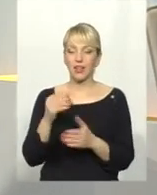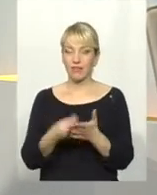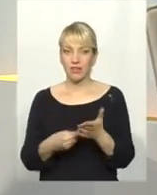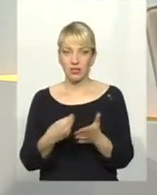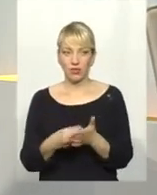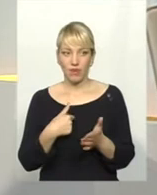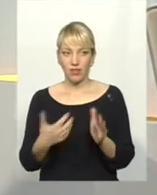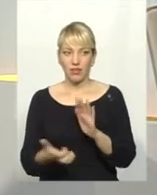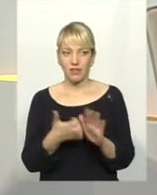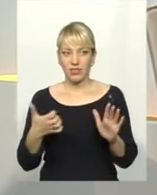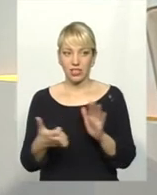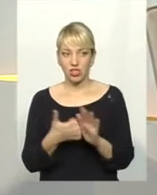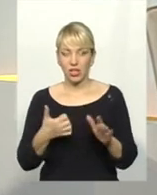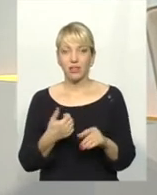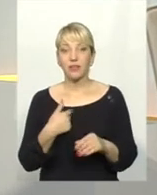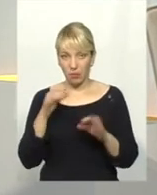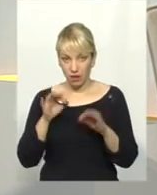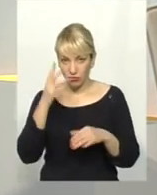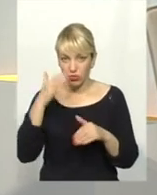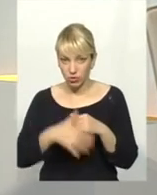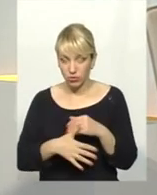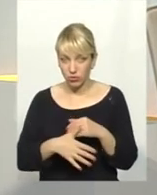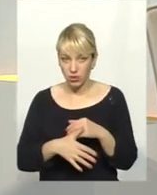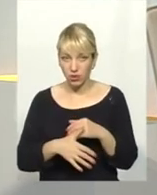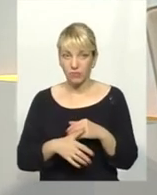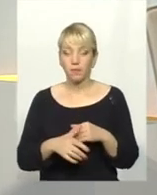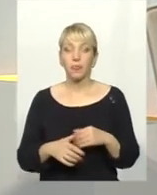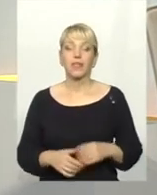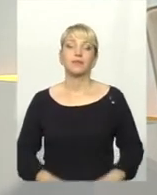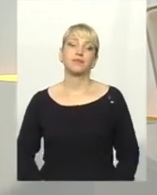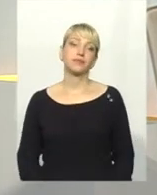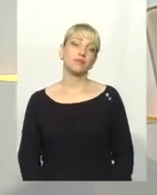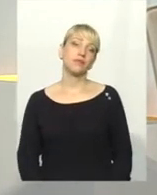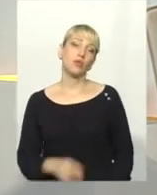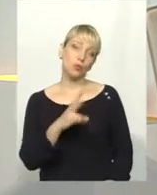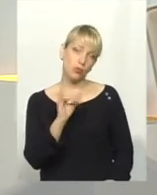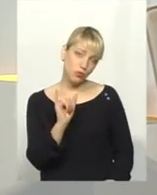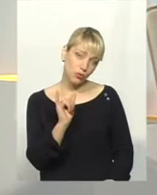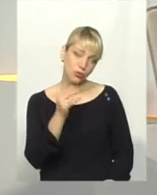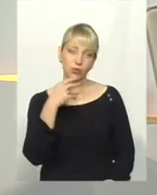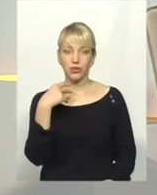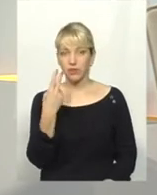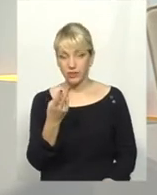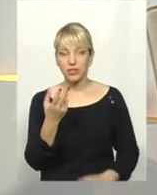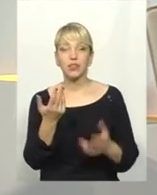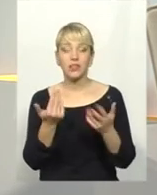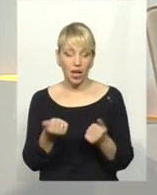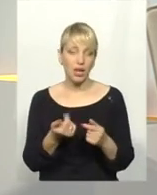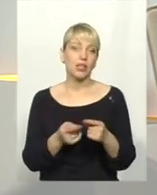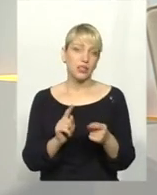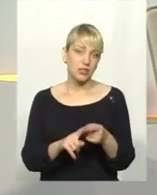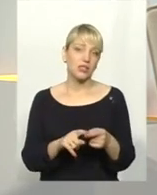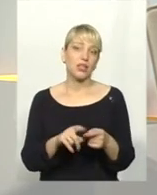цього не вистачає. Так я розумію. Або це лягає на плечі хворого, який приходить... Так, це лягає на плечі хворого, тому що в